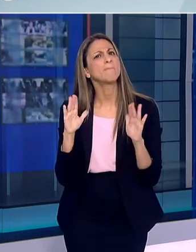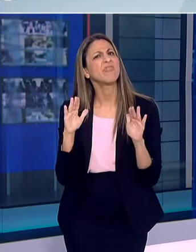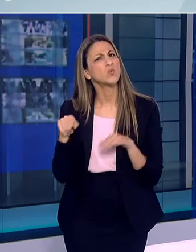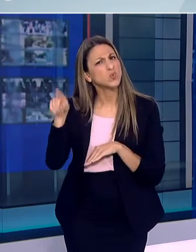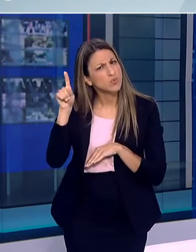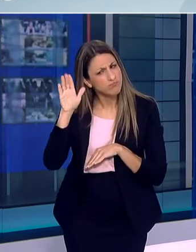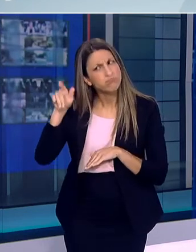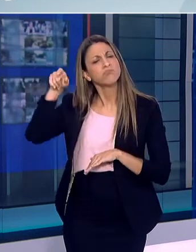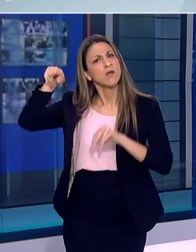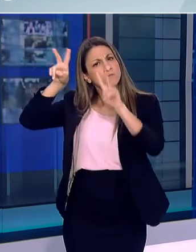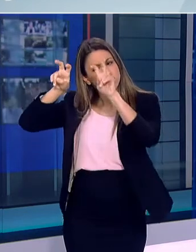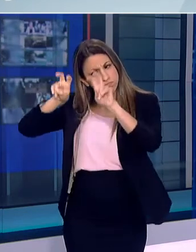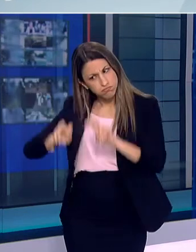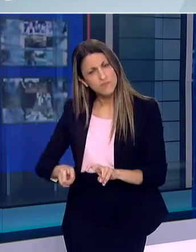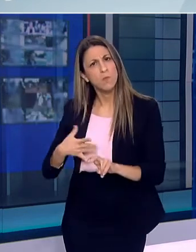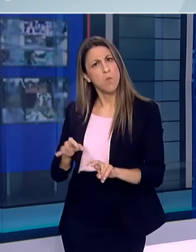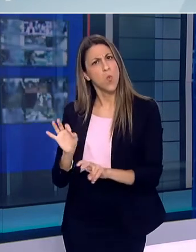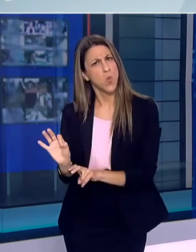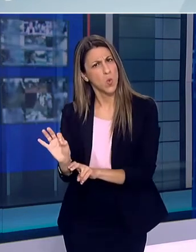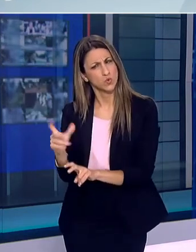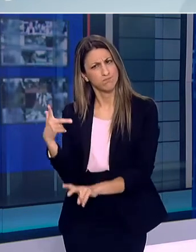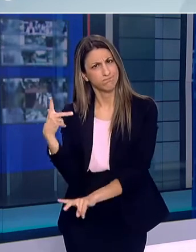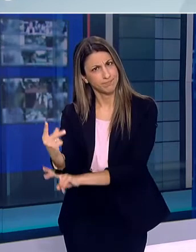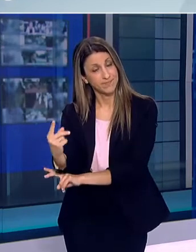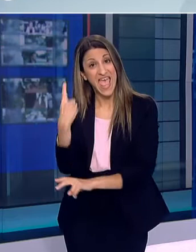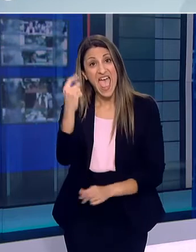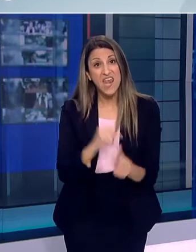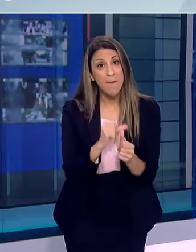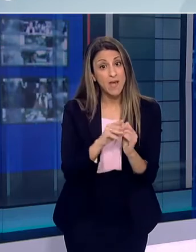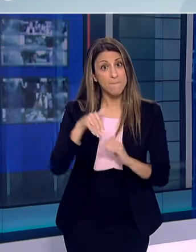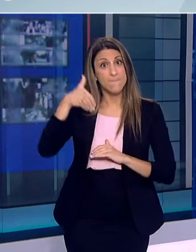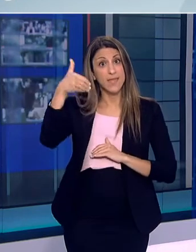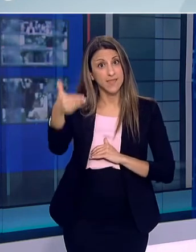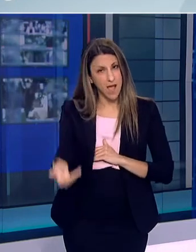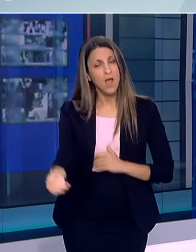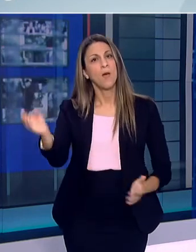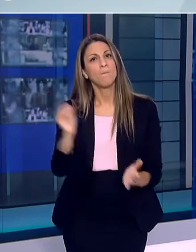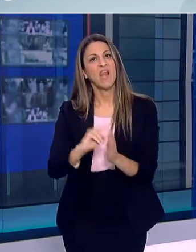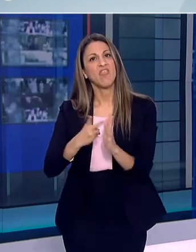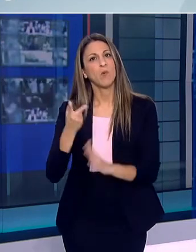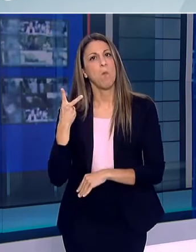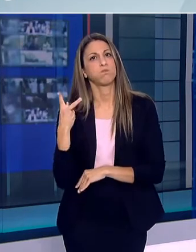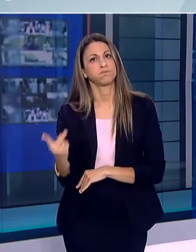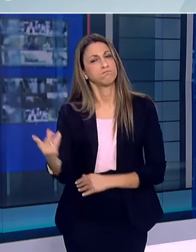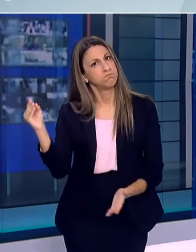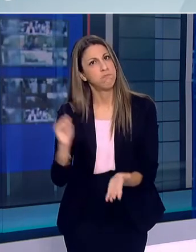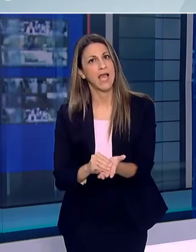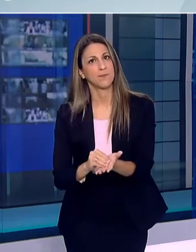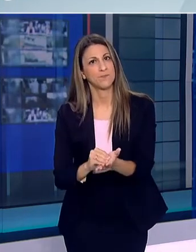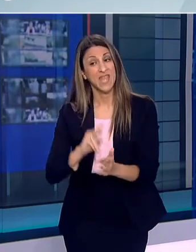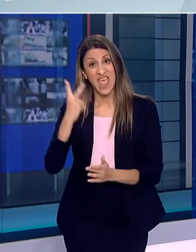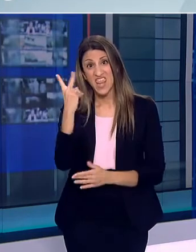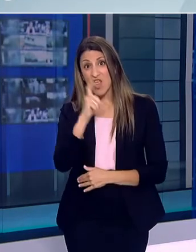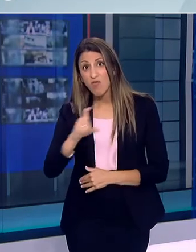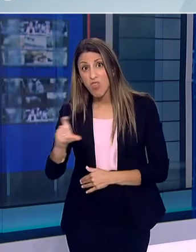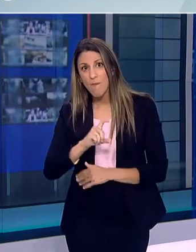τα οποία ανέπτυξαν συμπτώματα της νόσου και ένα μήνα μετά τους έδωσαν άλλη μια δόση του ιού. Και τις επόμενες